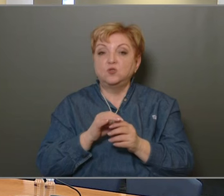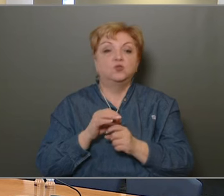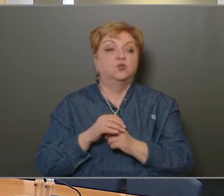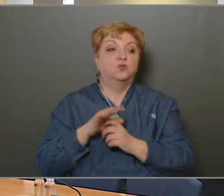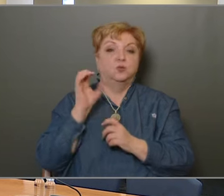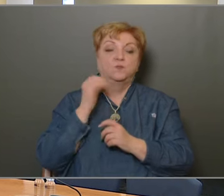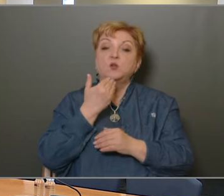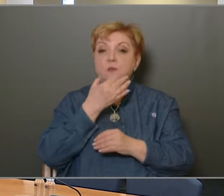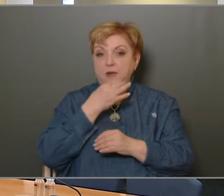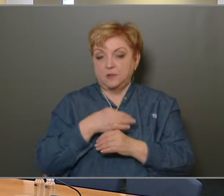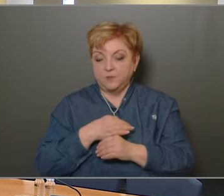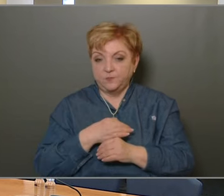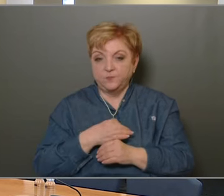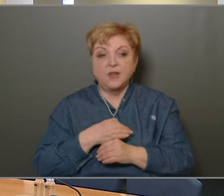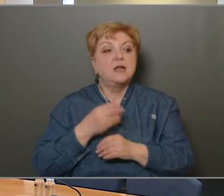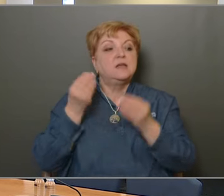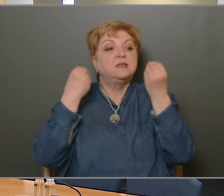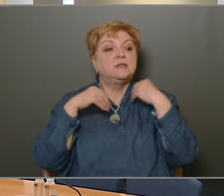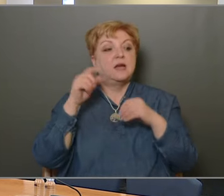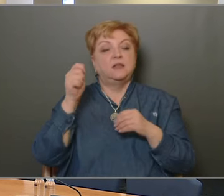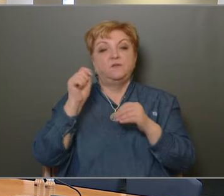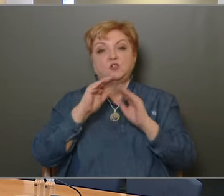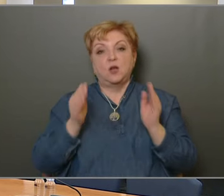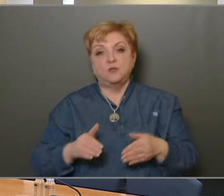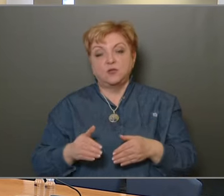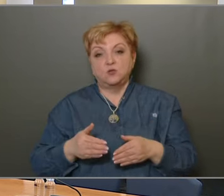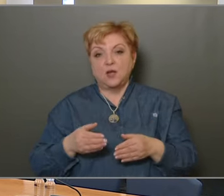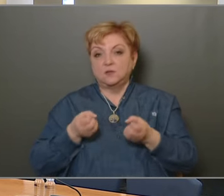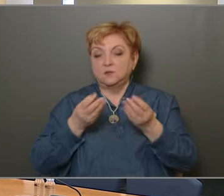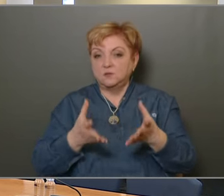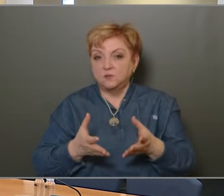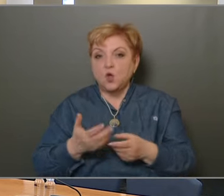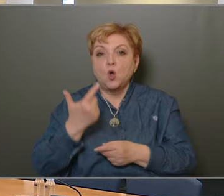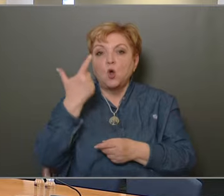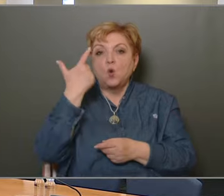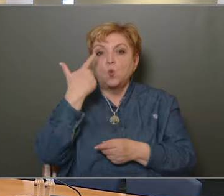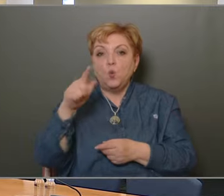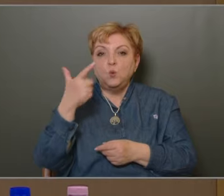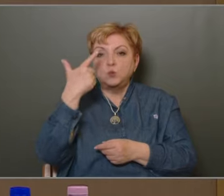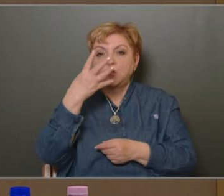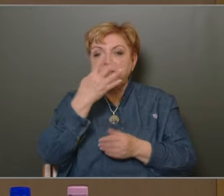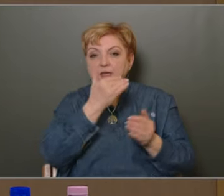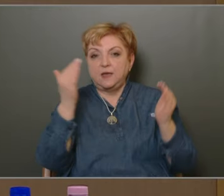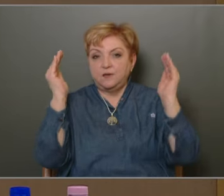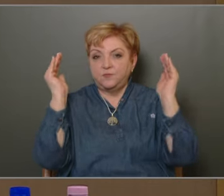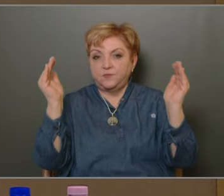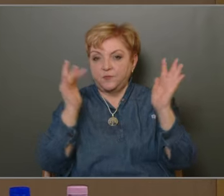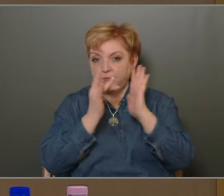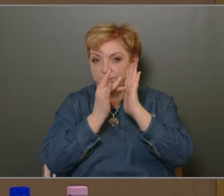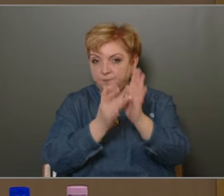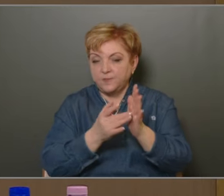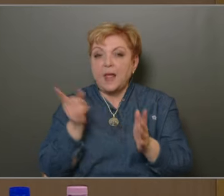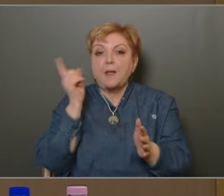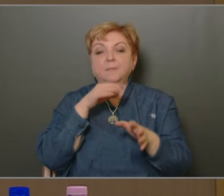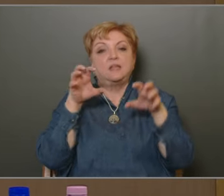Hallgatjuk. Köszönöm a szót, polgármester, tészek képviselőtestület az előterjesztés a 20-24-es évek munkáját mutatja be számunkra.